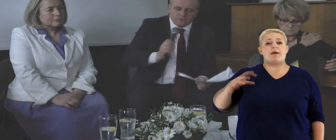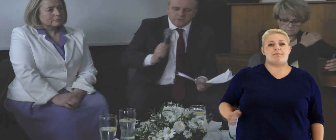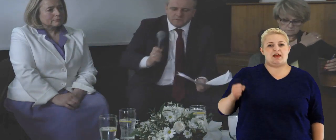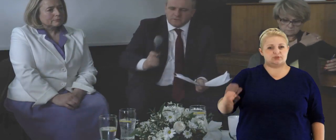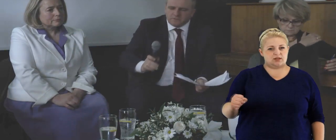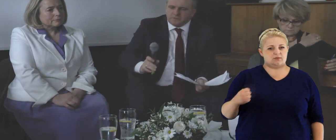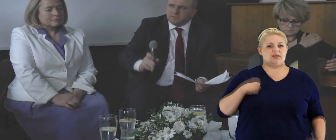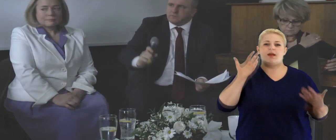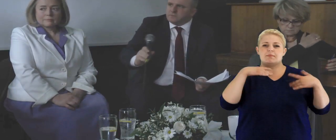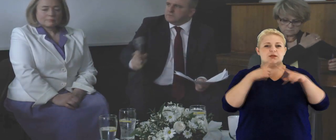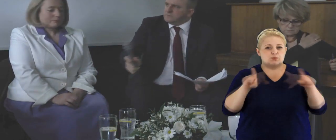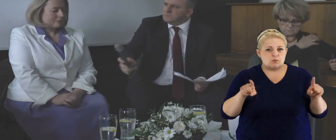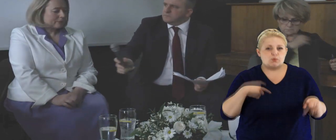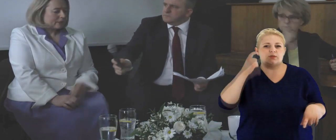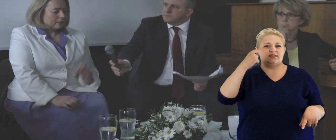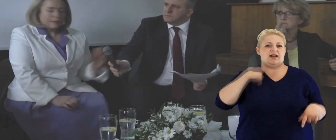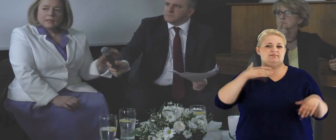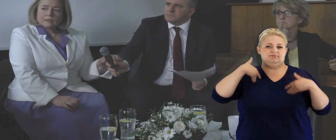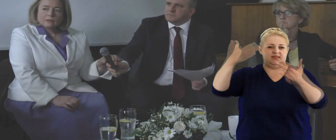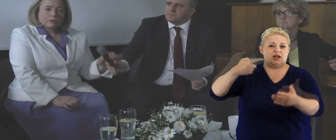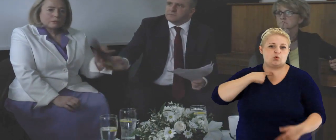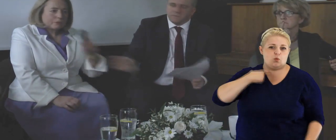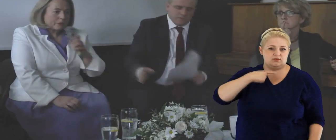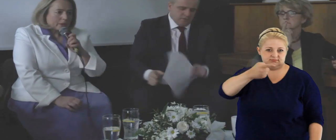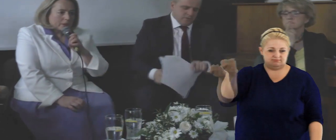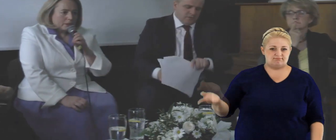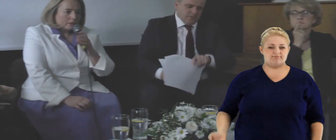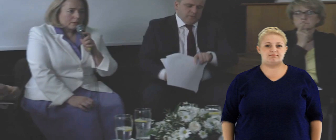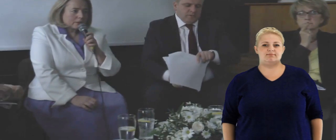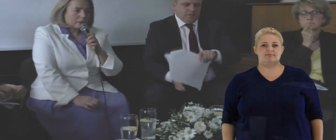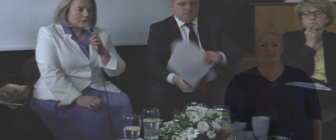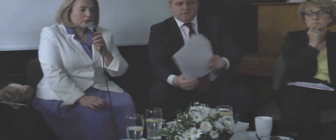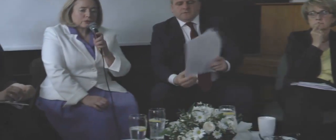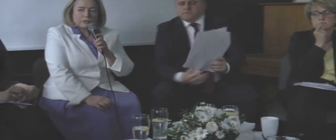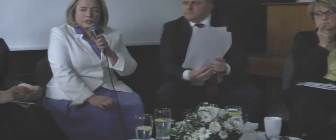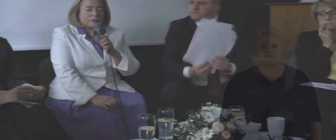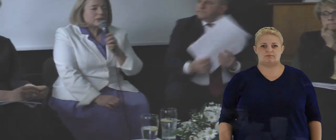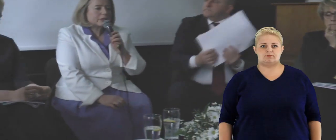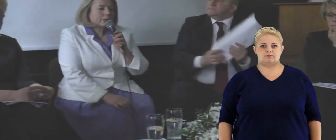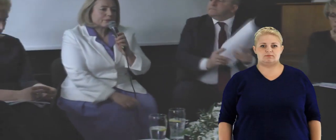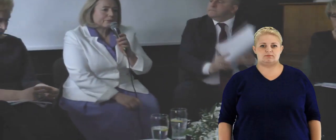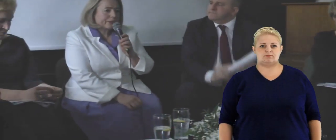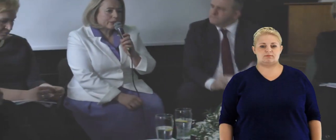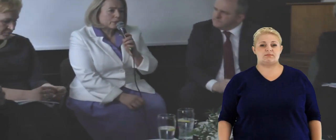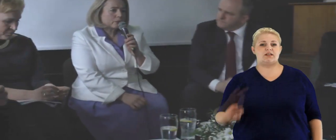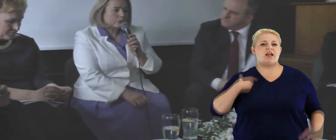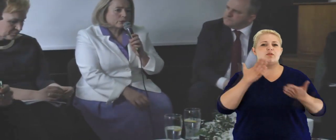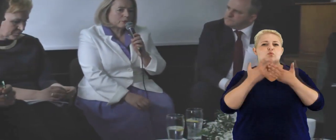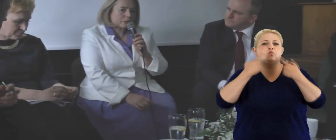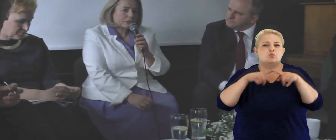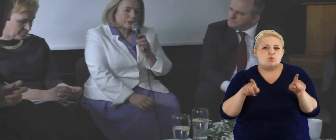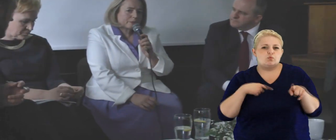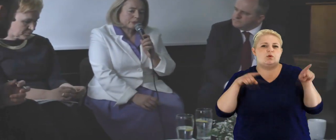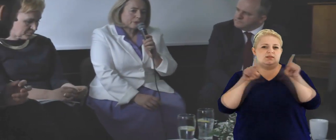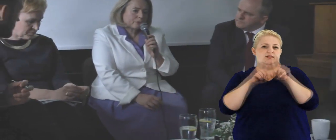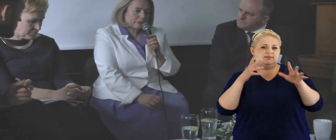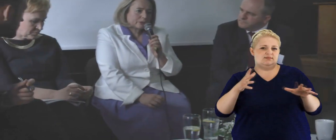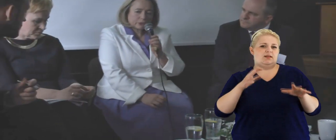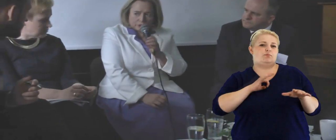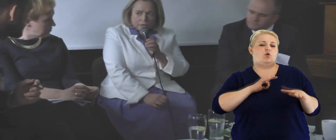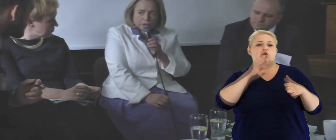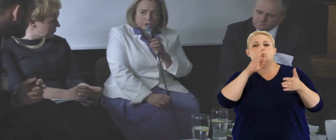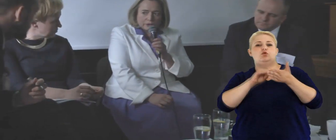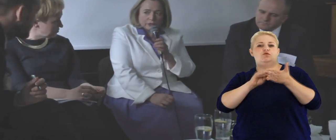Dzięki. Podpiedzam jeszcze pani Maszłokin bardzo krótko, bo zaraz będę państwu chciał, bo niestety muszymy... Oczywiście, więc nie tylko króciutko, bo też chciałabym się